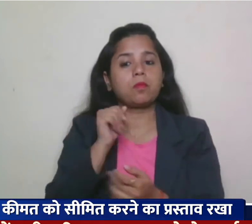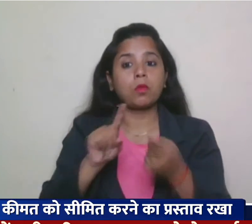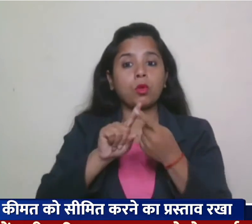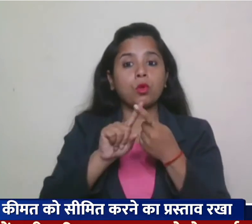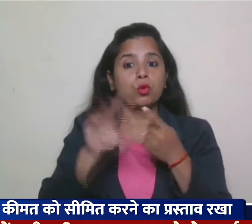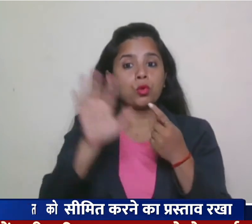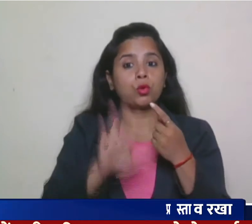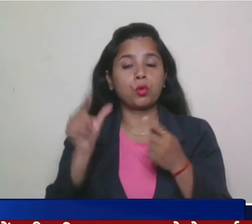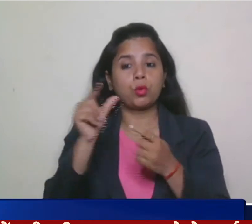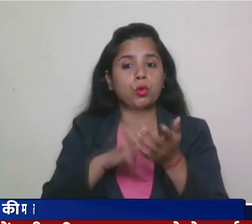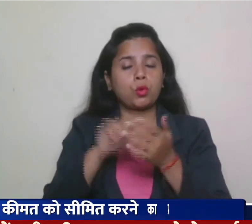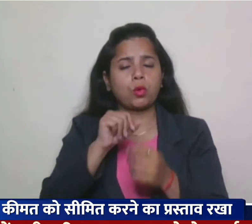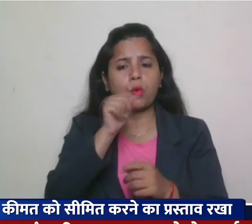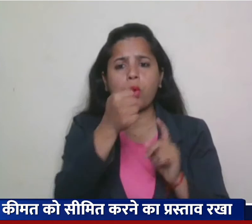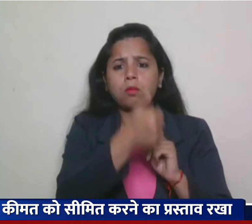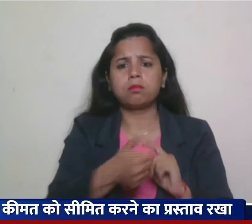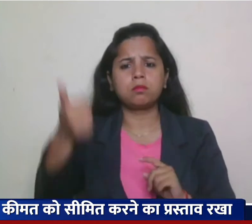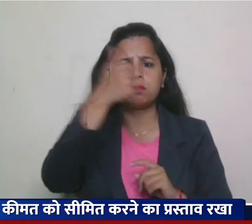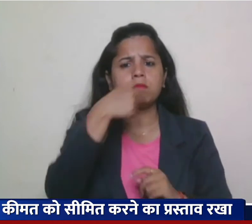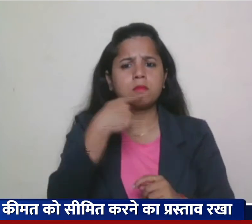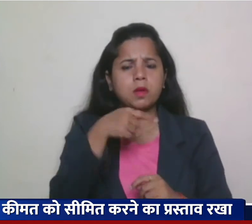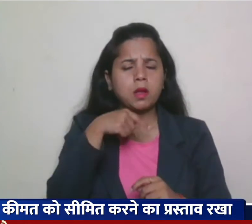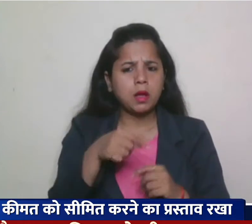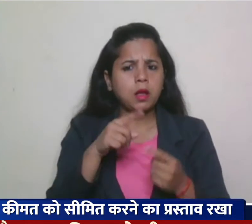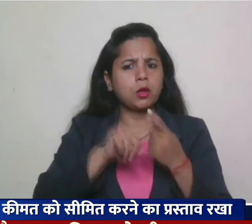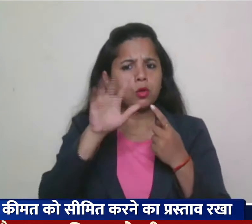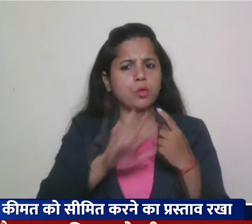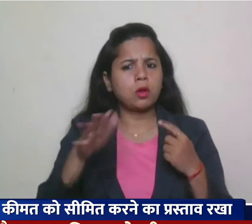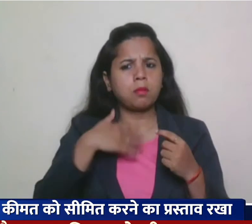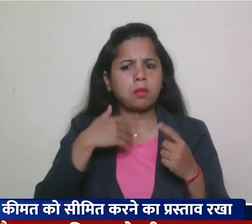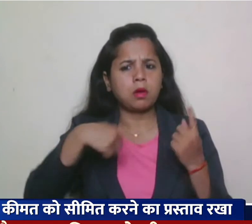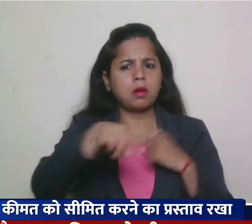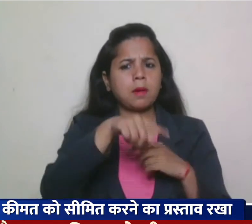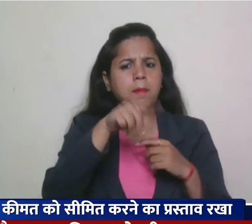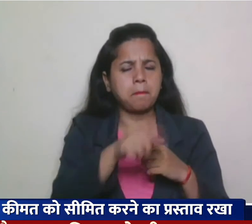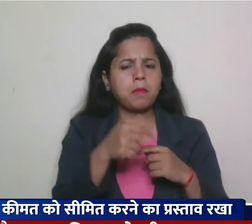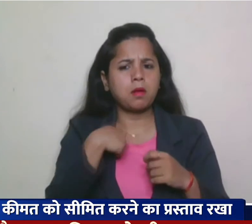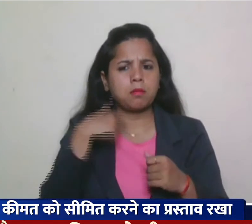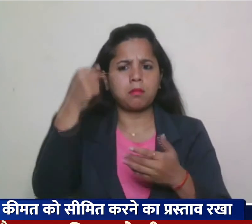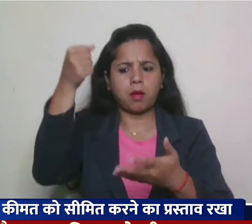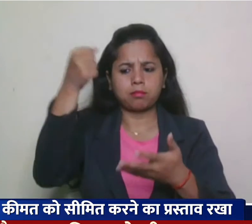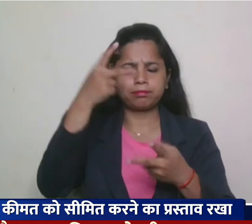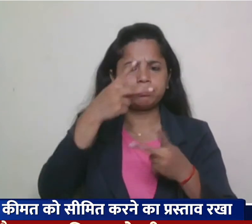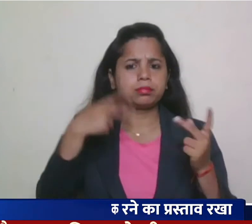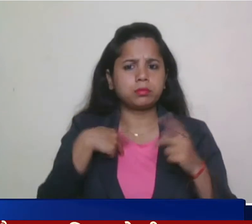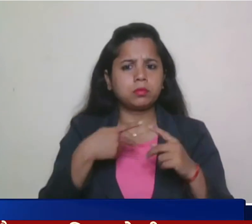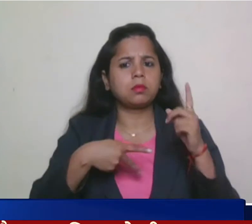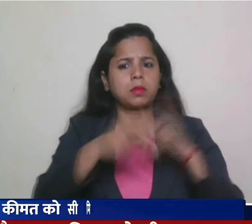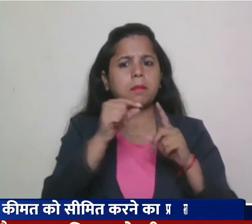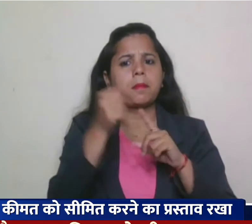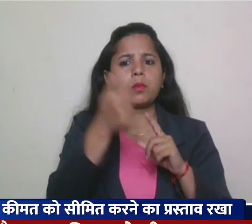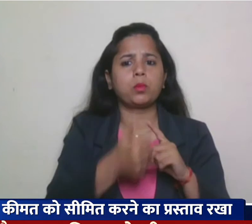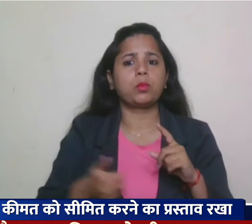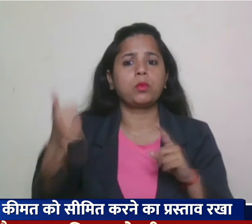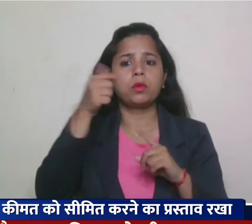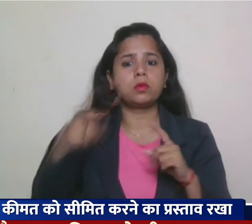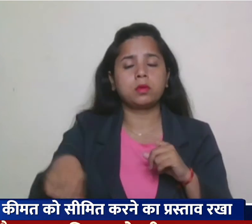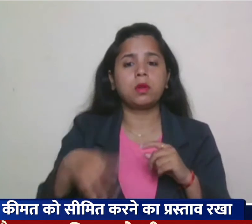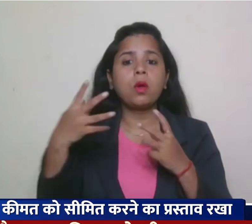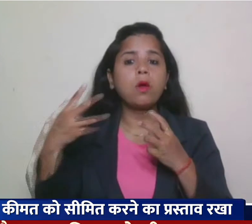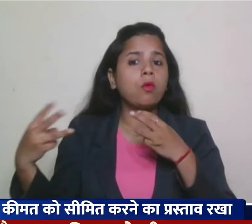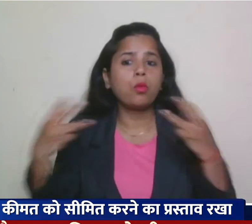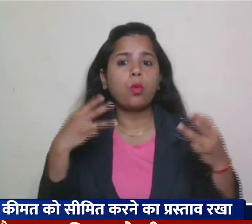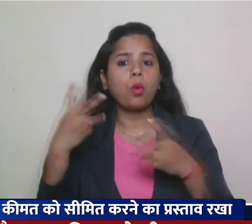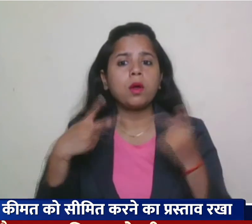डेर लेयन ने कहा कि हमें रूस के राजजस्व में कटौती करने चाहिए जो राशपती व्लादमिर पुतिन इस यूद के वित पोशन के लिए